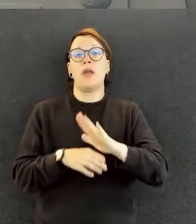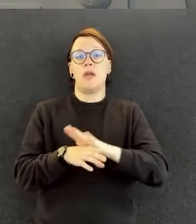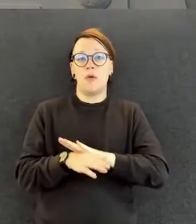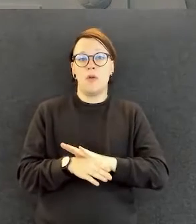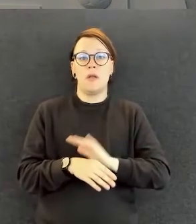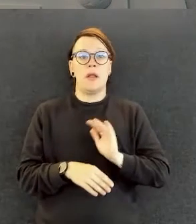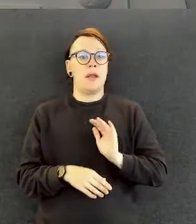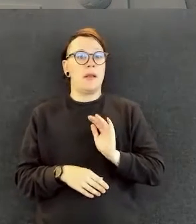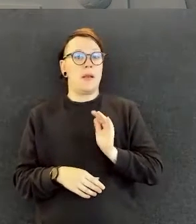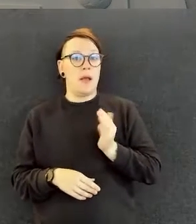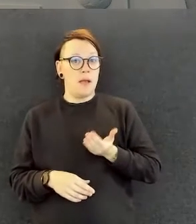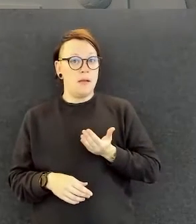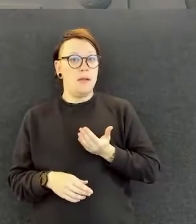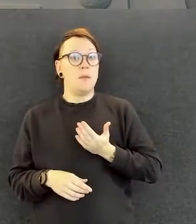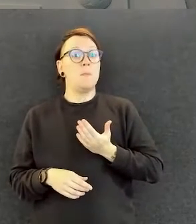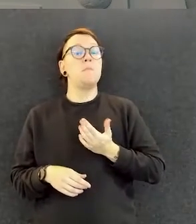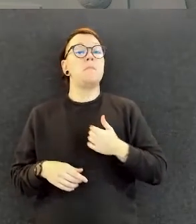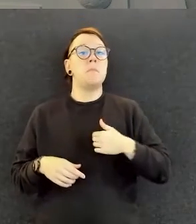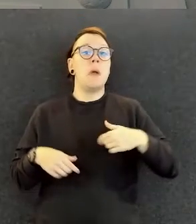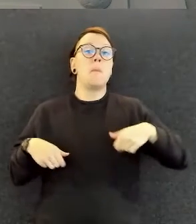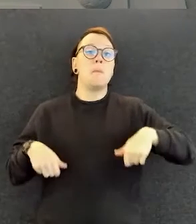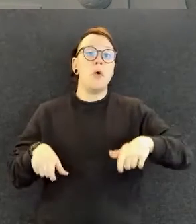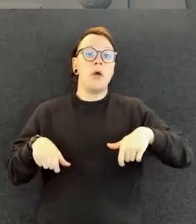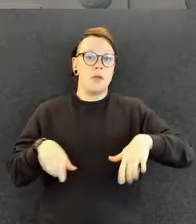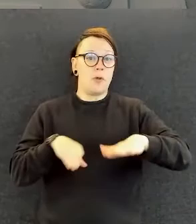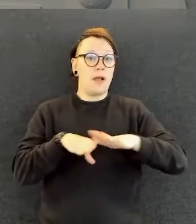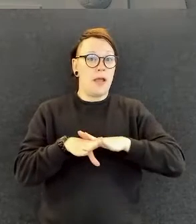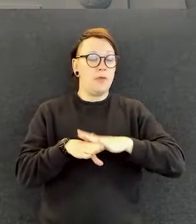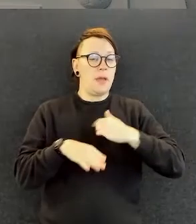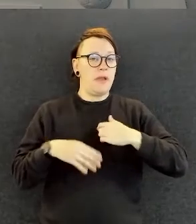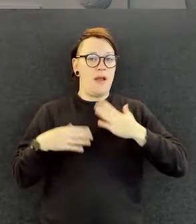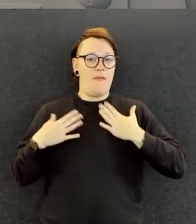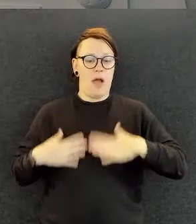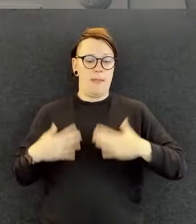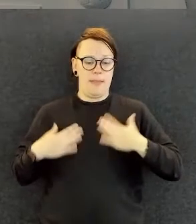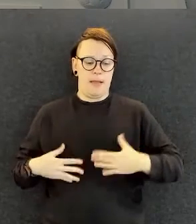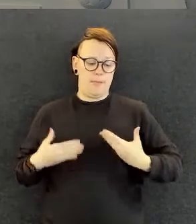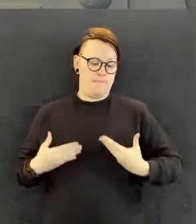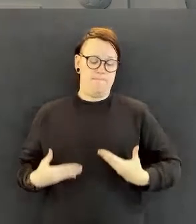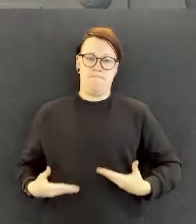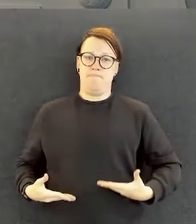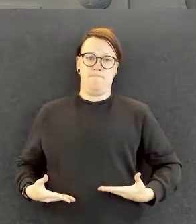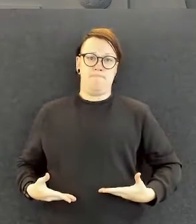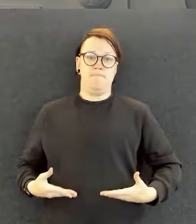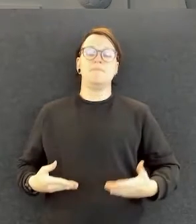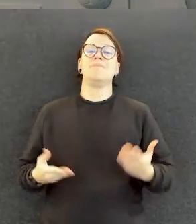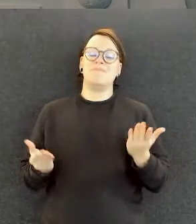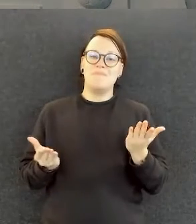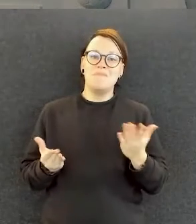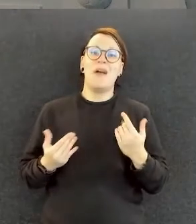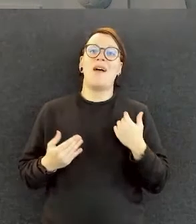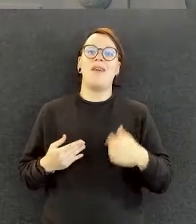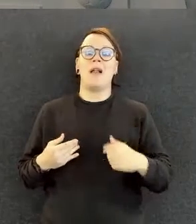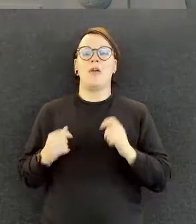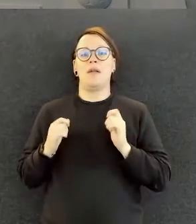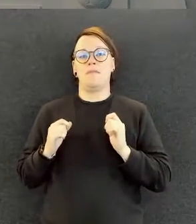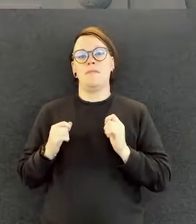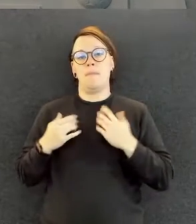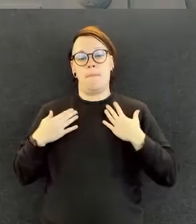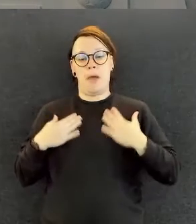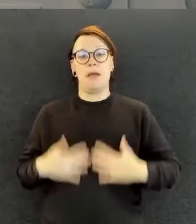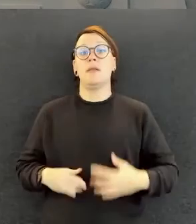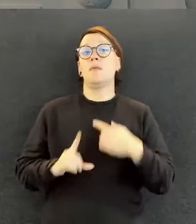valkoinen kalluspaita ja tummat